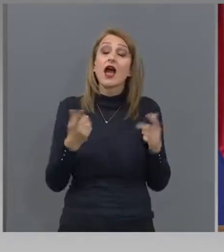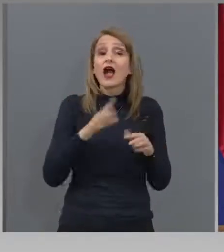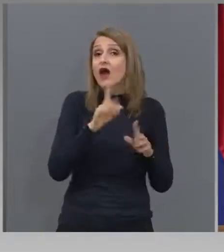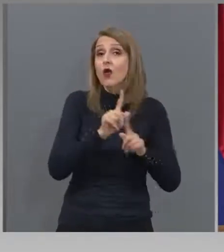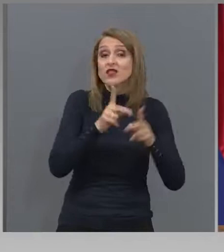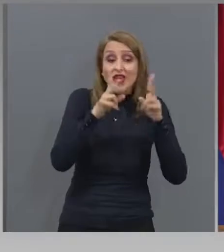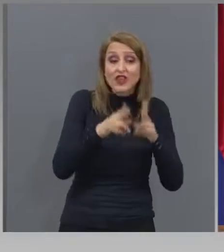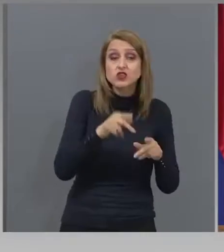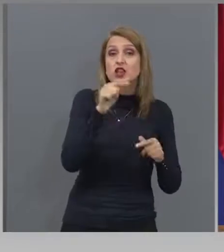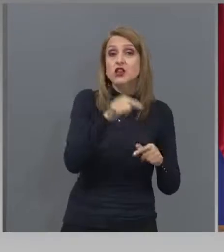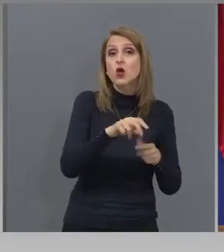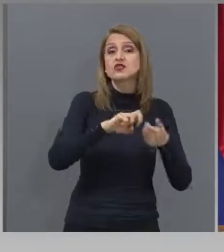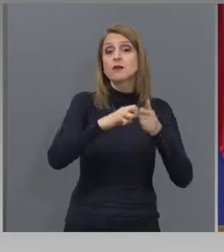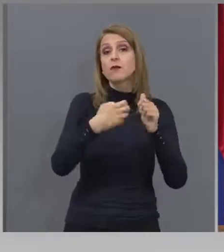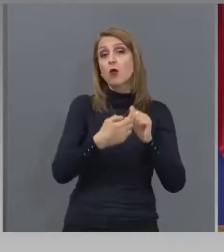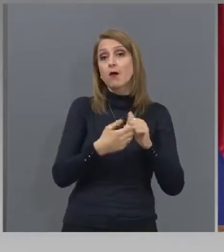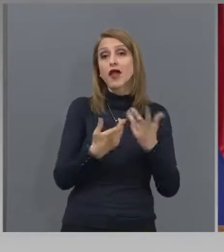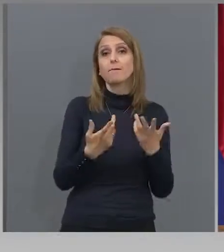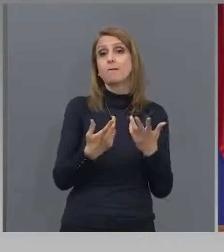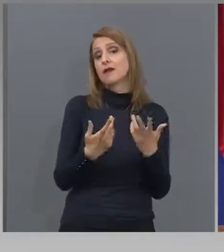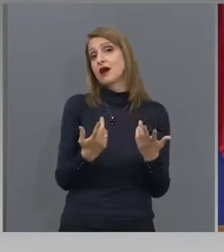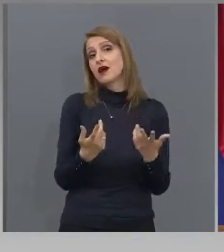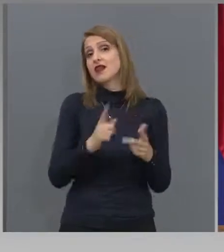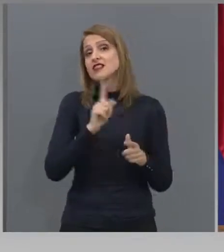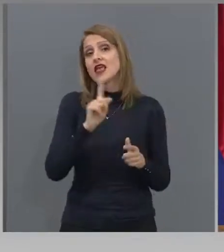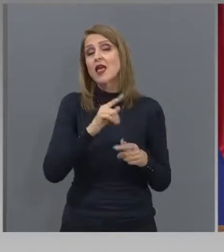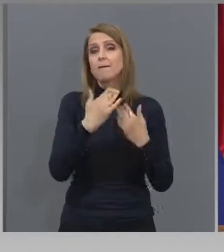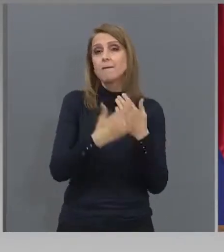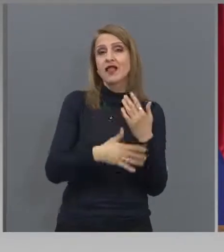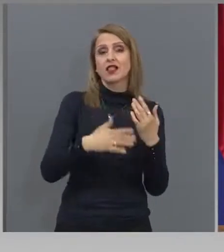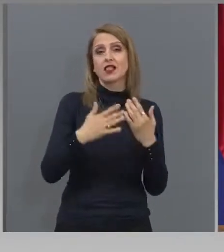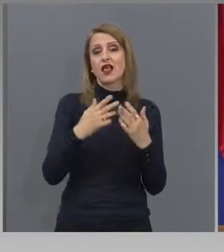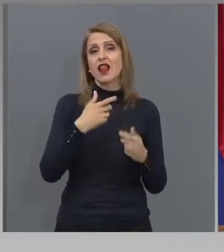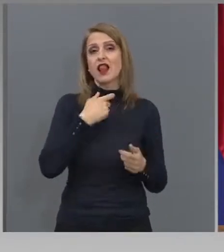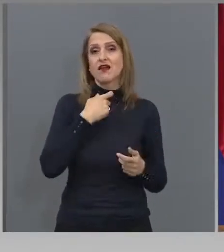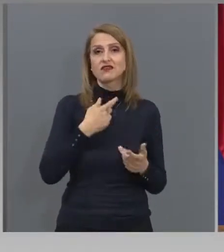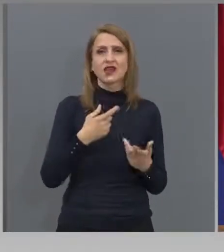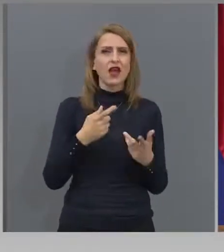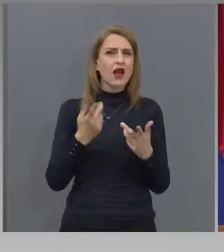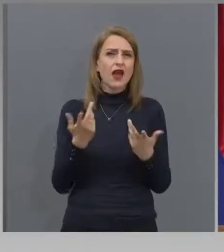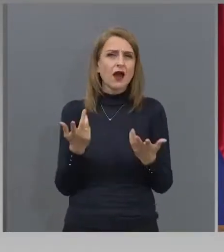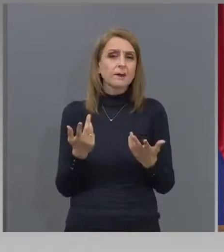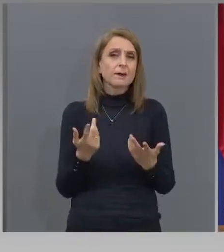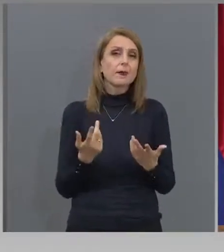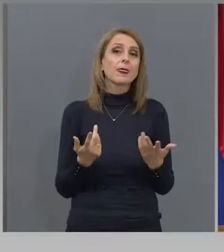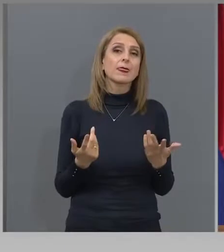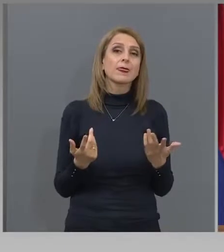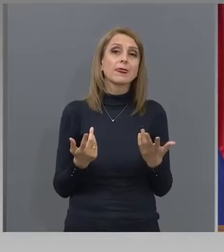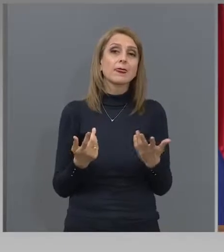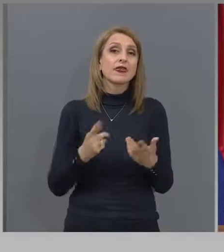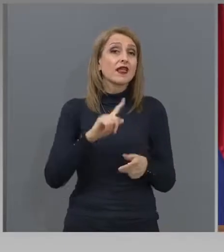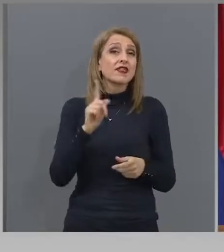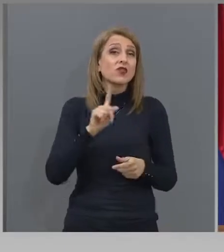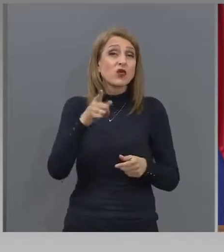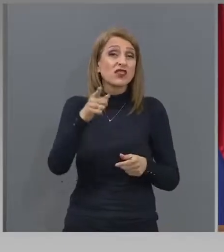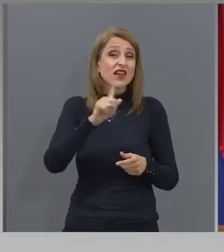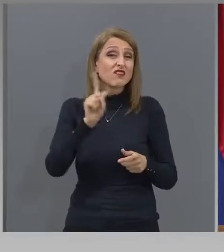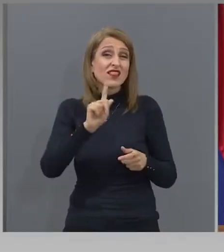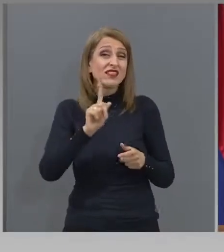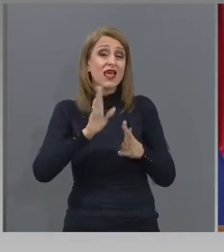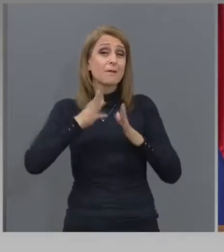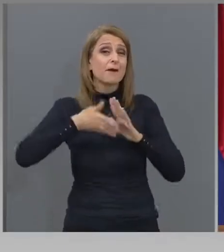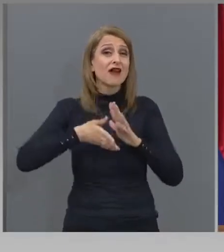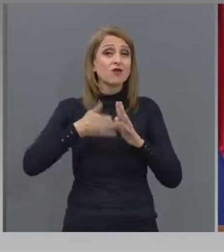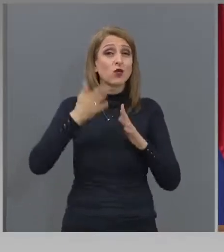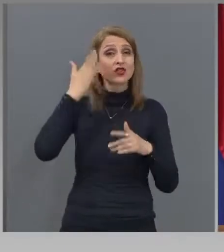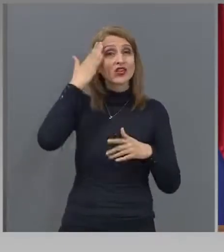извинявате, колко е редно и не се ли смята за забранена държавна помощ да се издъре, защото държавата, като тази логика, може